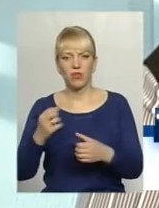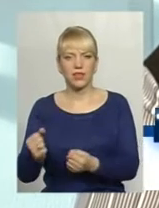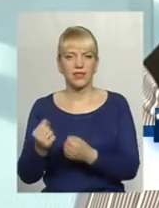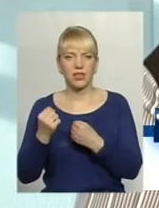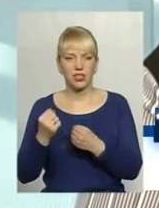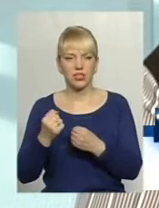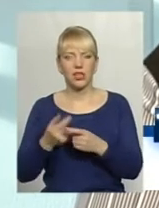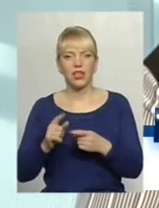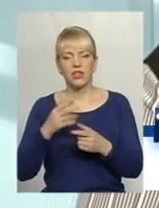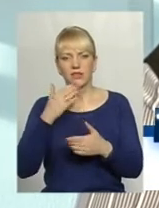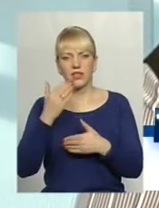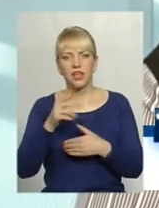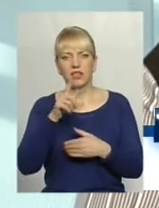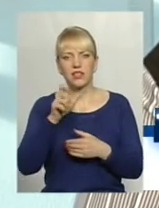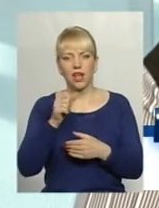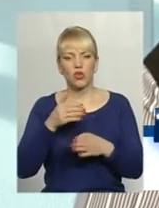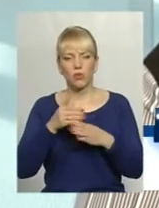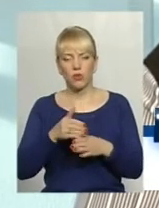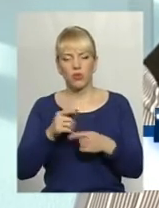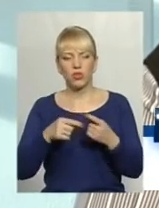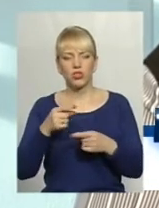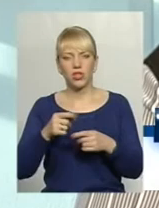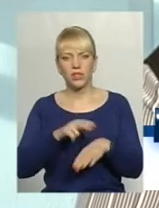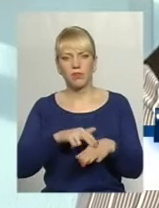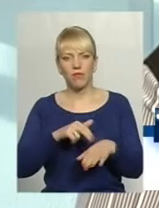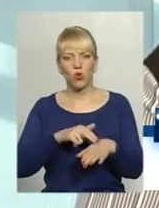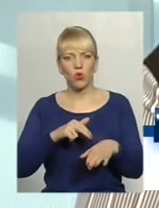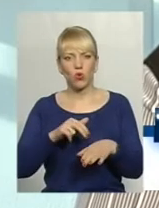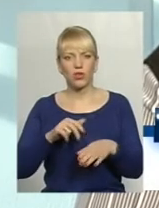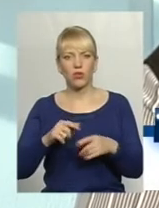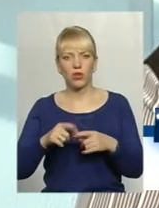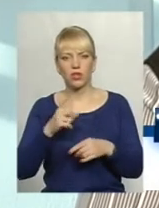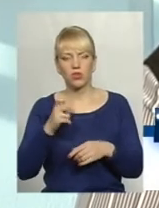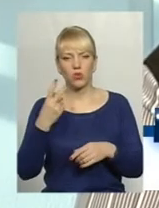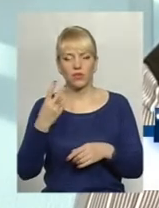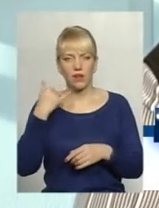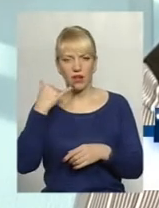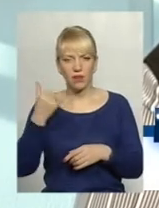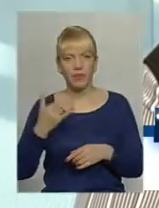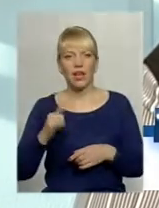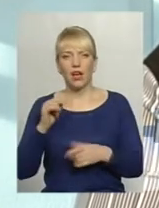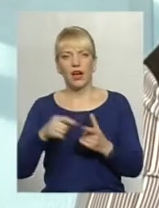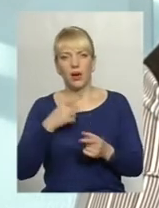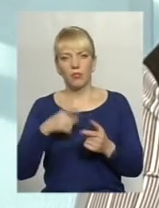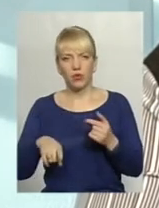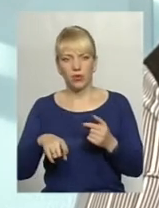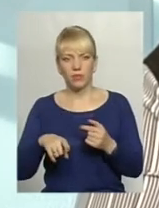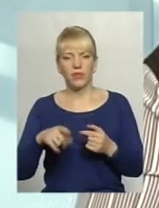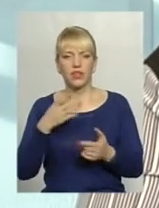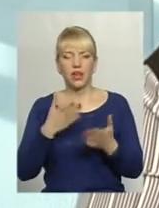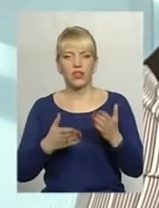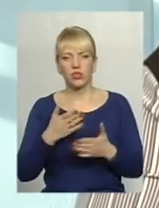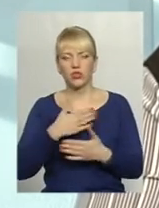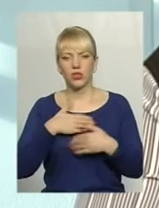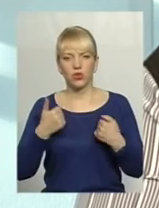звертаються за допомогою через правоохоронні органи, тобто телефон 102, або, якщо